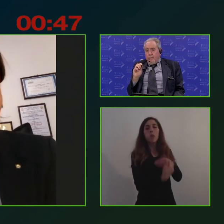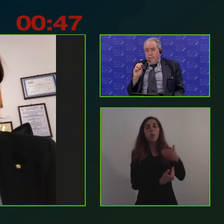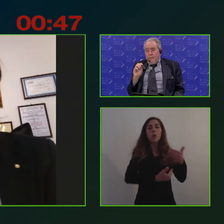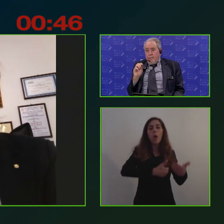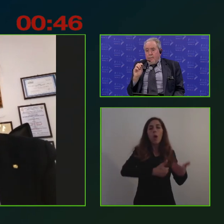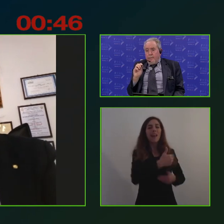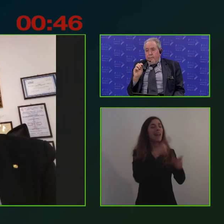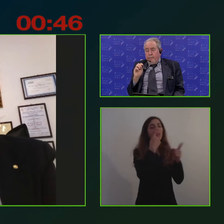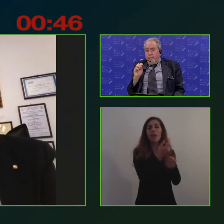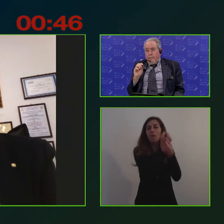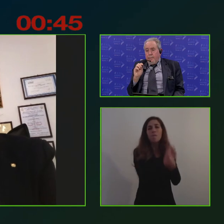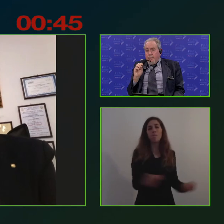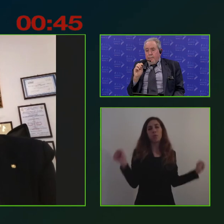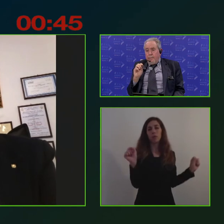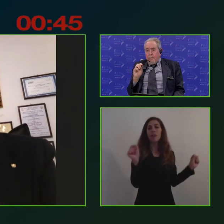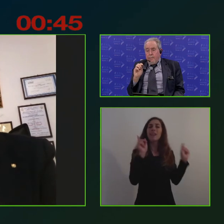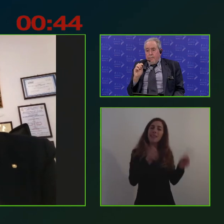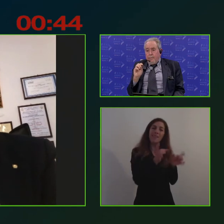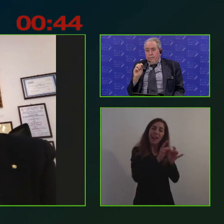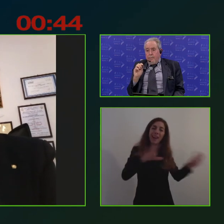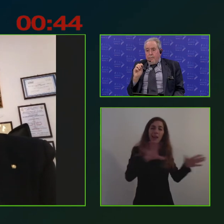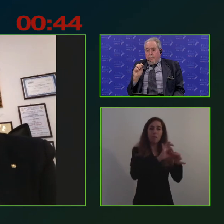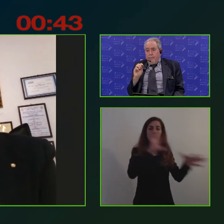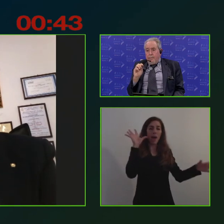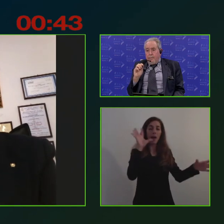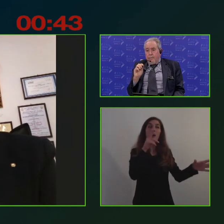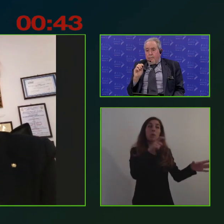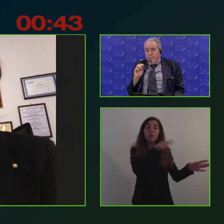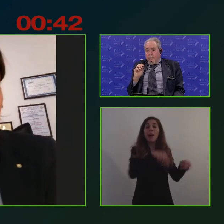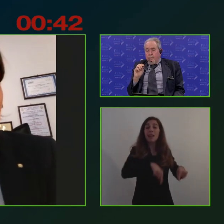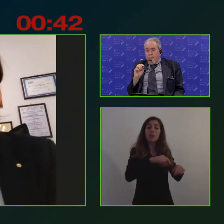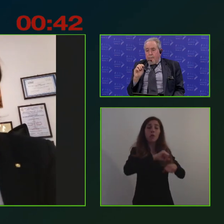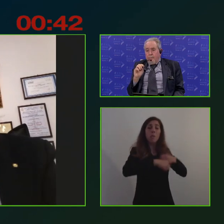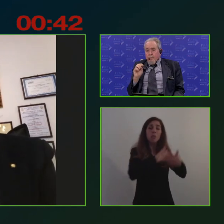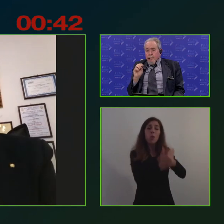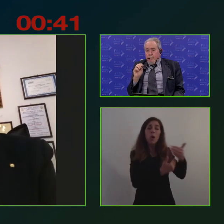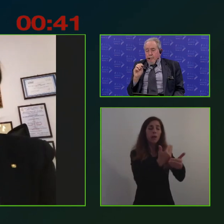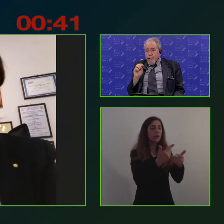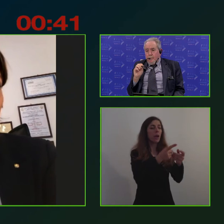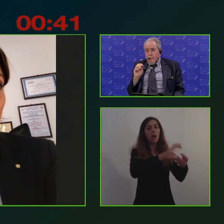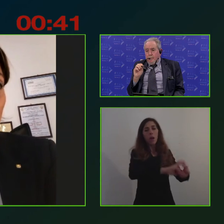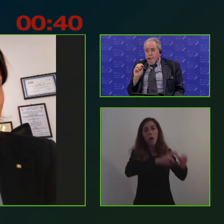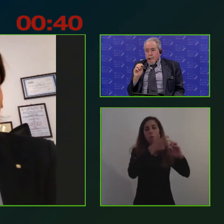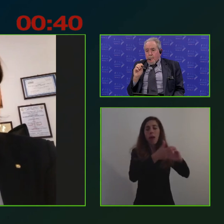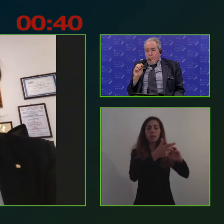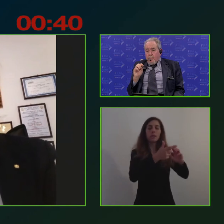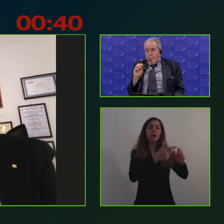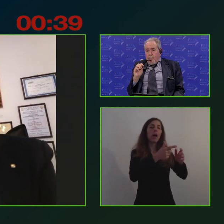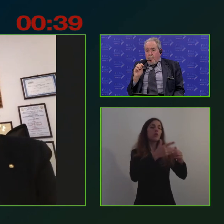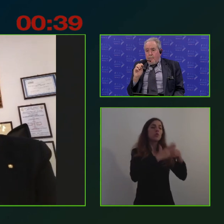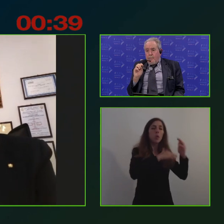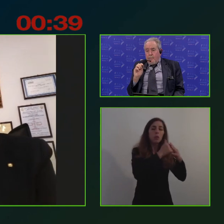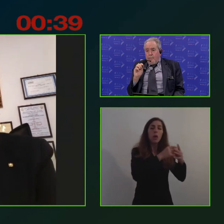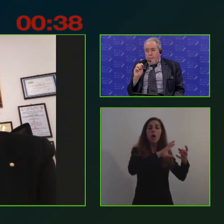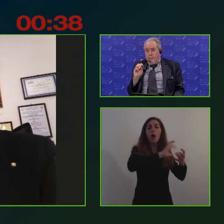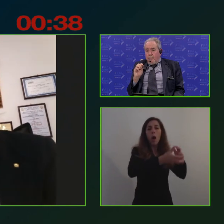brune. Noi abbiamo delle macchine troppo complesse, troppo alcolate, strutture e sovrastrutture, sulle quali molto